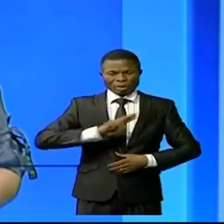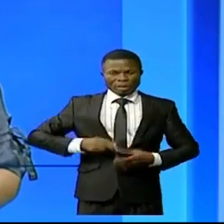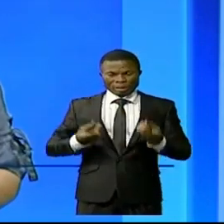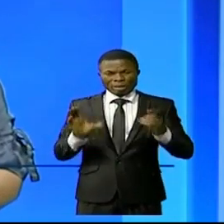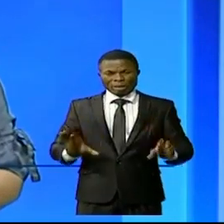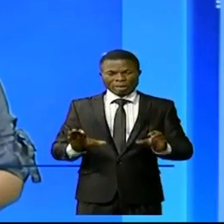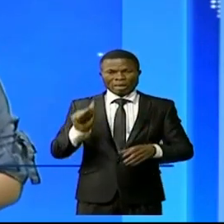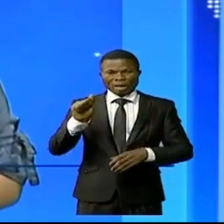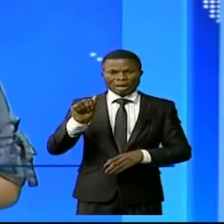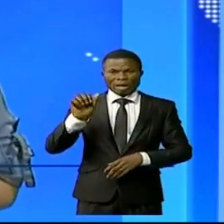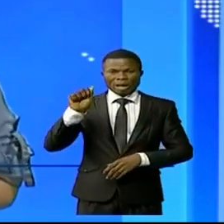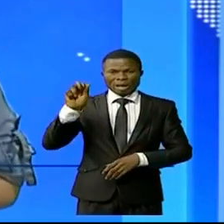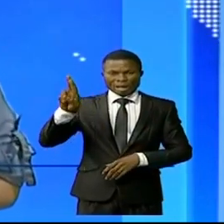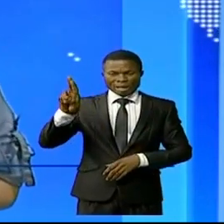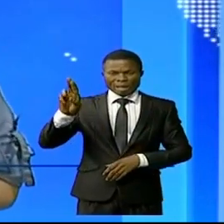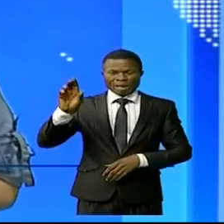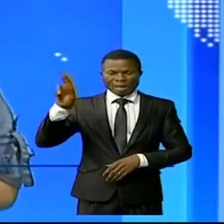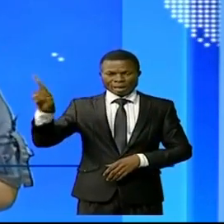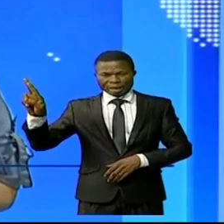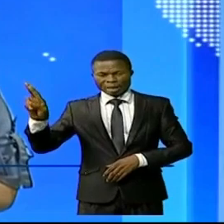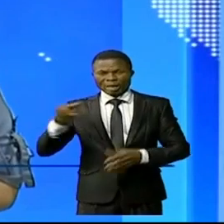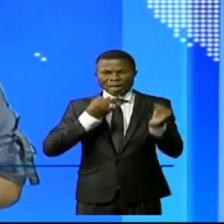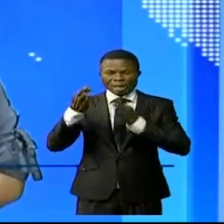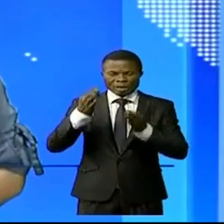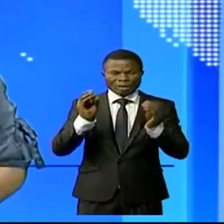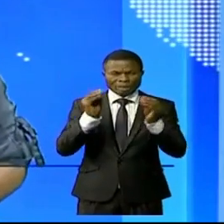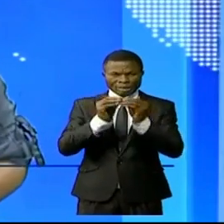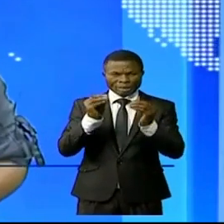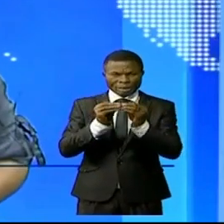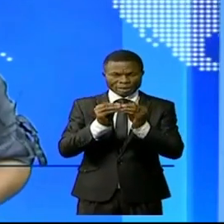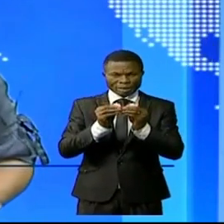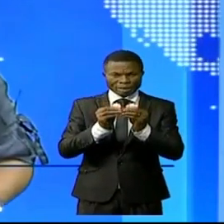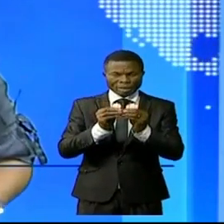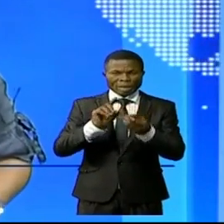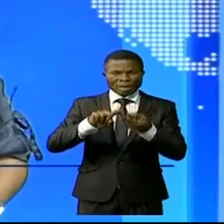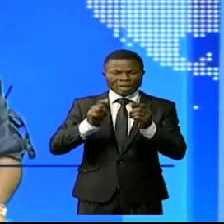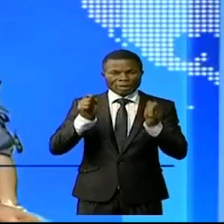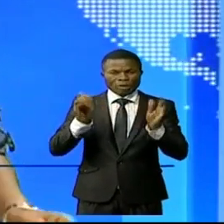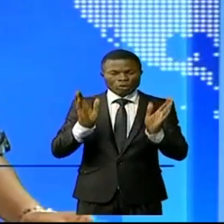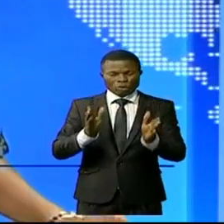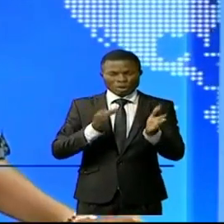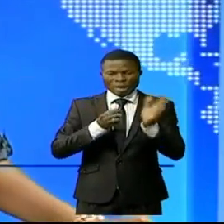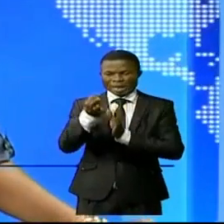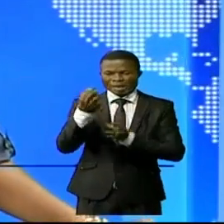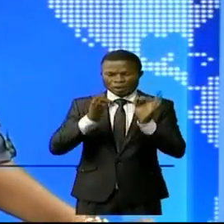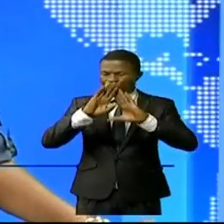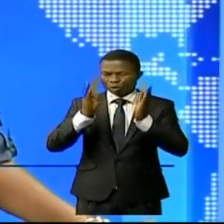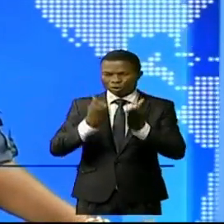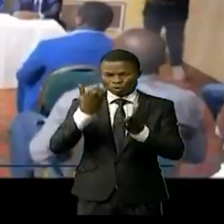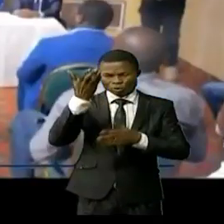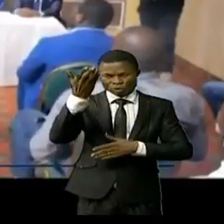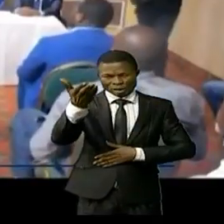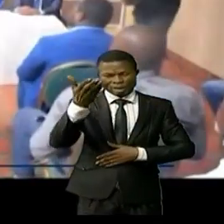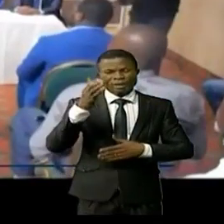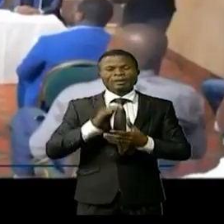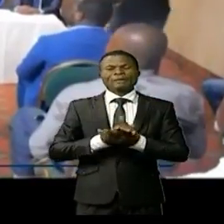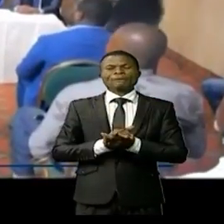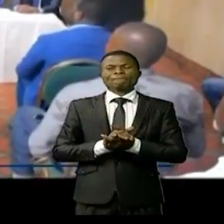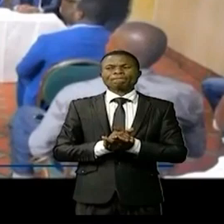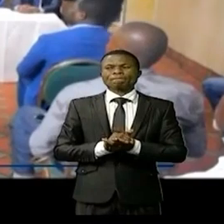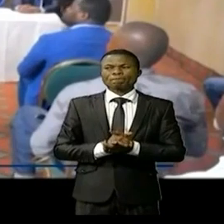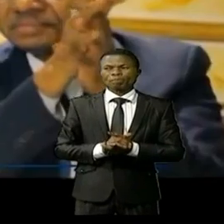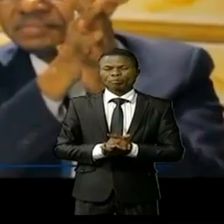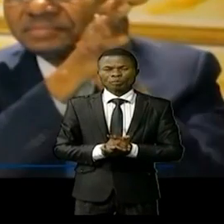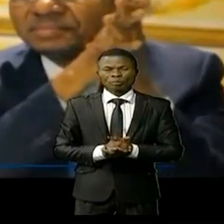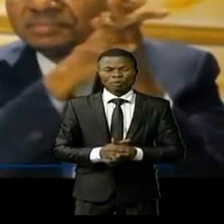ARR s'est exprimée au cours d'une rencontre Cédric Kenina nous donne le détail Les forces